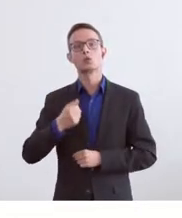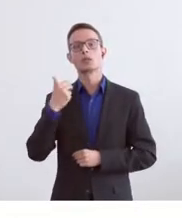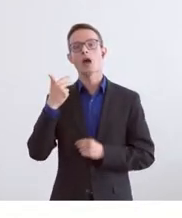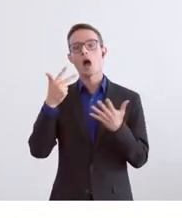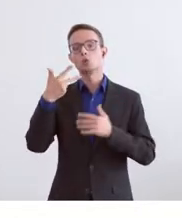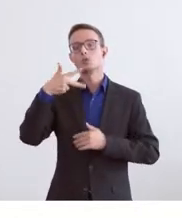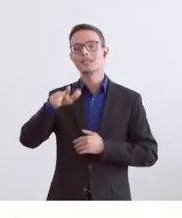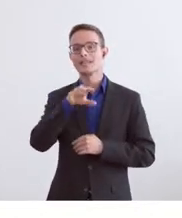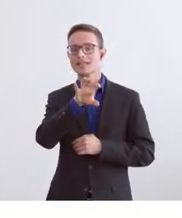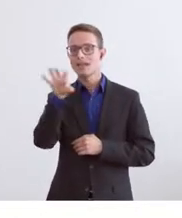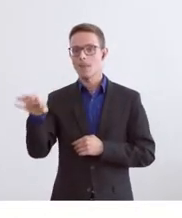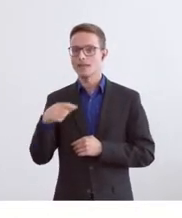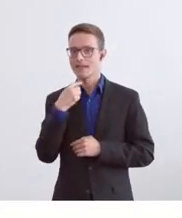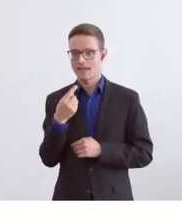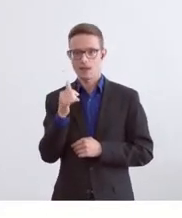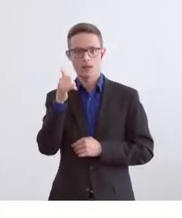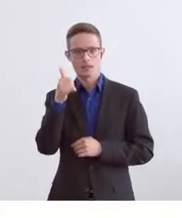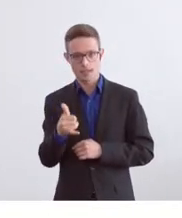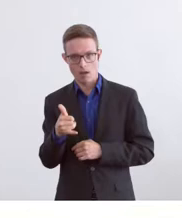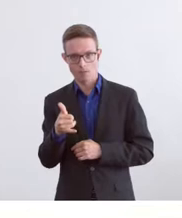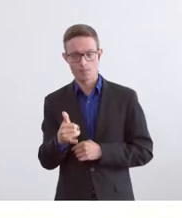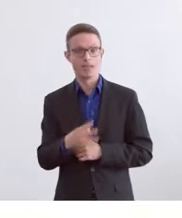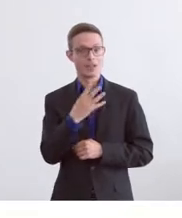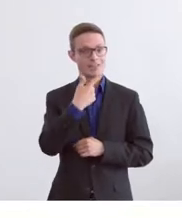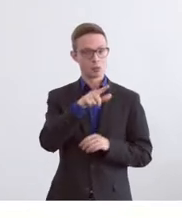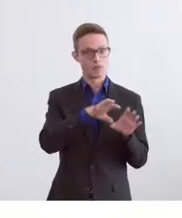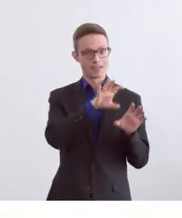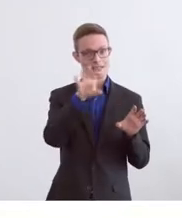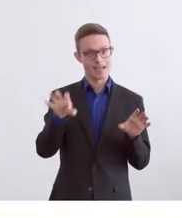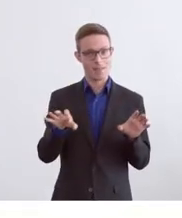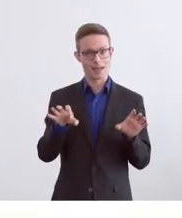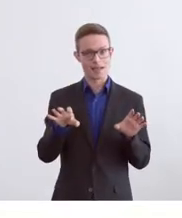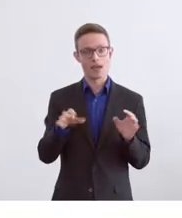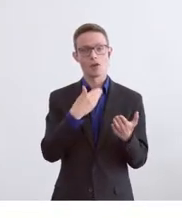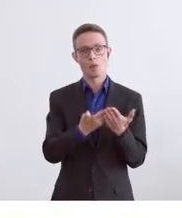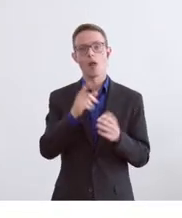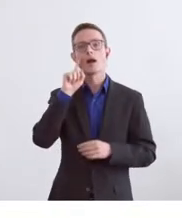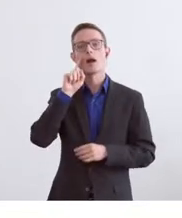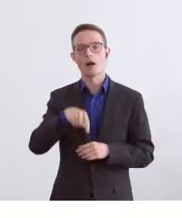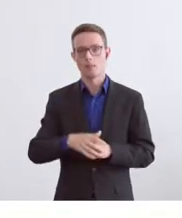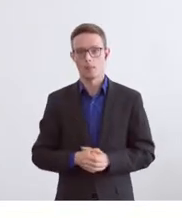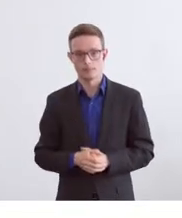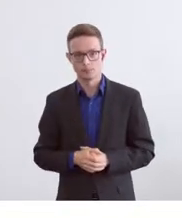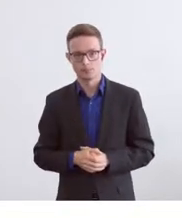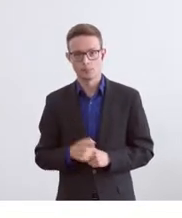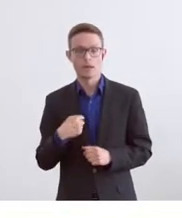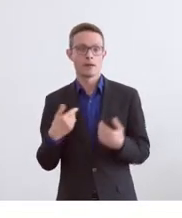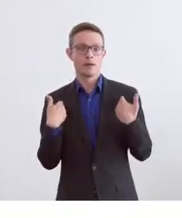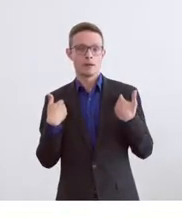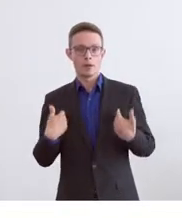Ja gesagt und es haben 24 Gemeinden die Vorlage abgelehnt. Ich persönlich freue mich